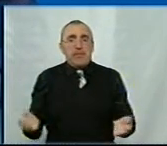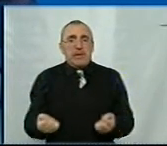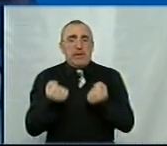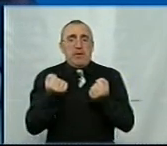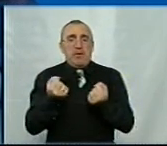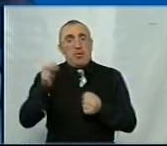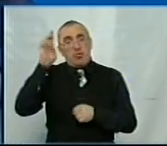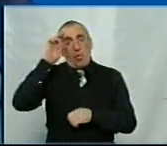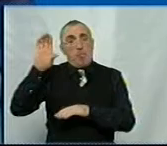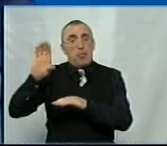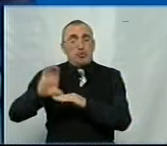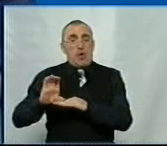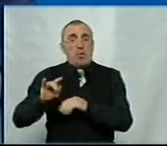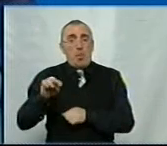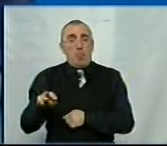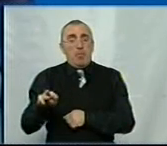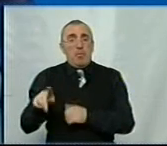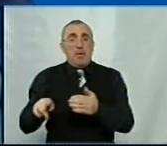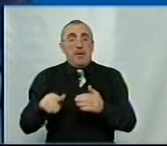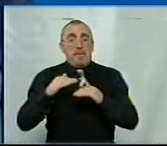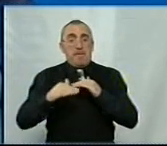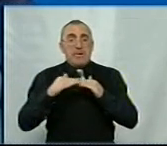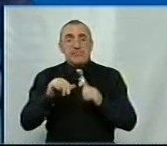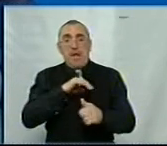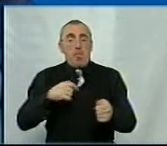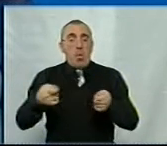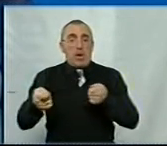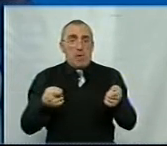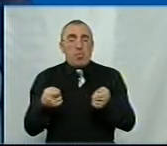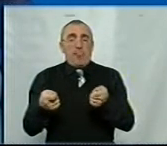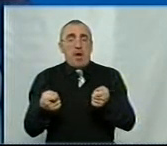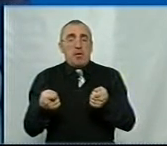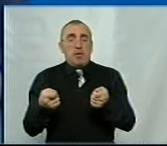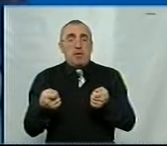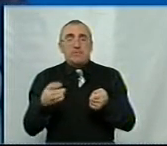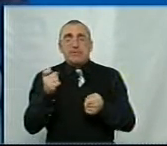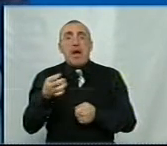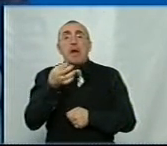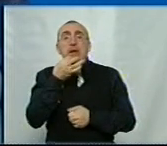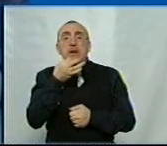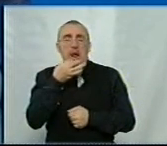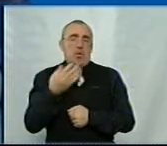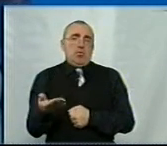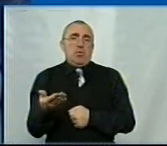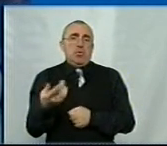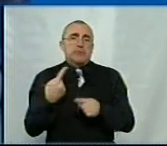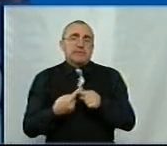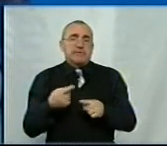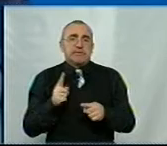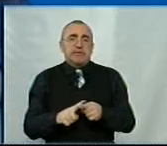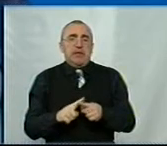державним бюджетом місцеве самоврядування ще занадто рано. Це